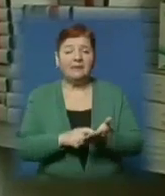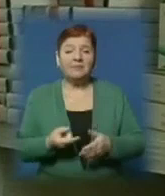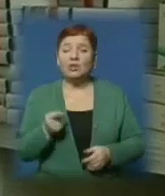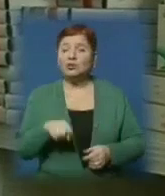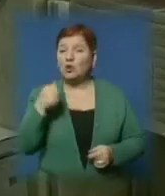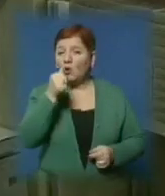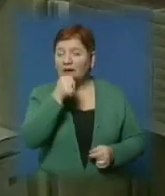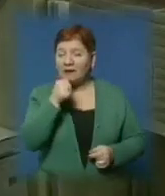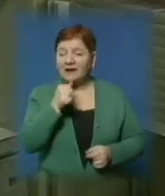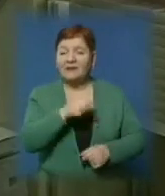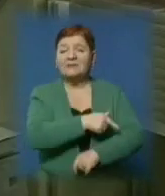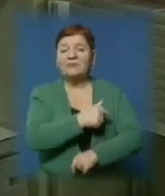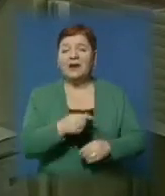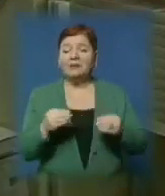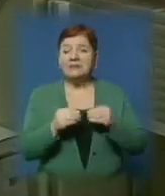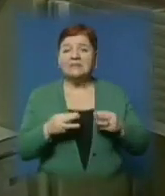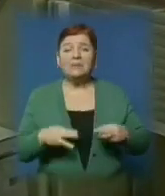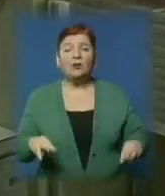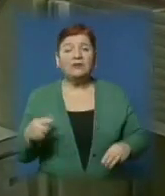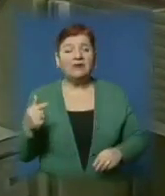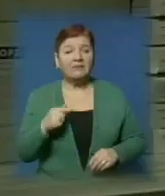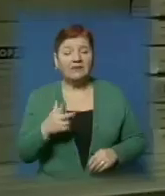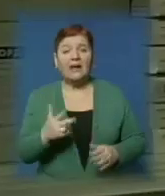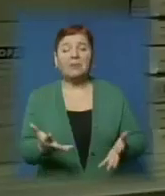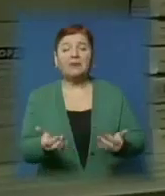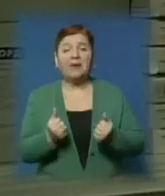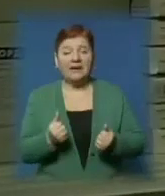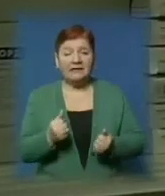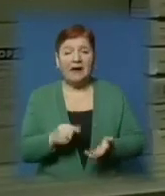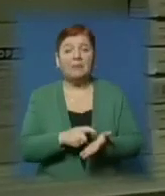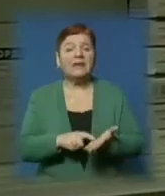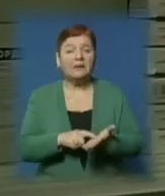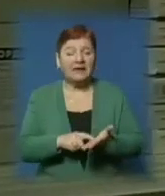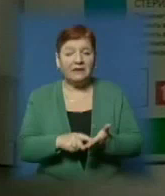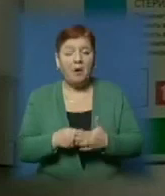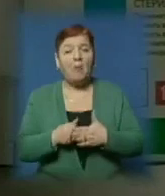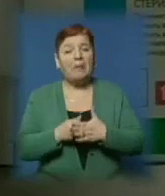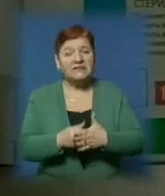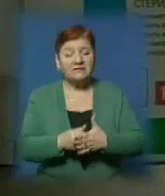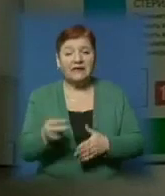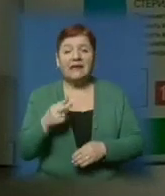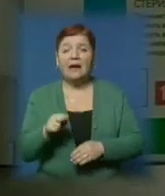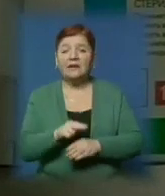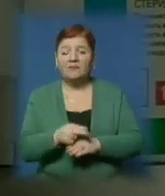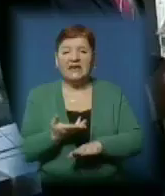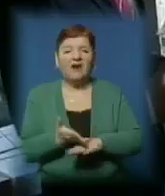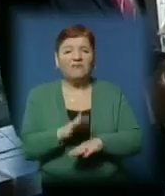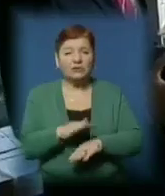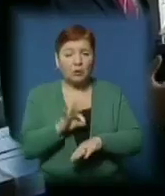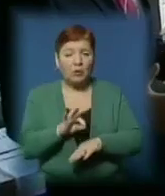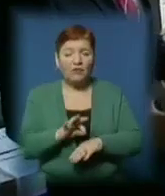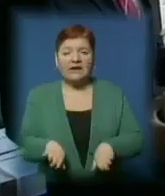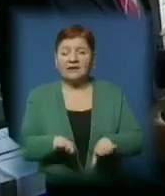цьогоріч онкодиспансер одержав 10 мільйонів гривень на придбання медикаментів. Щоправда, базових. А для лікування важкохворих таке